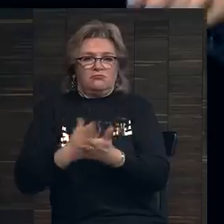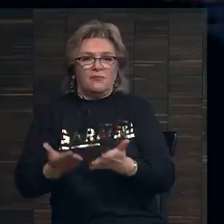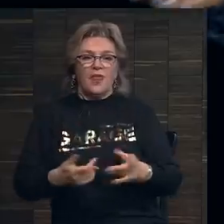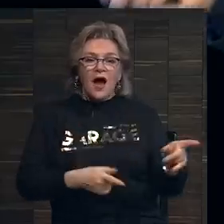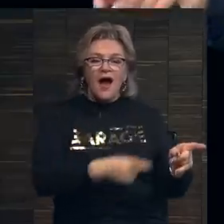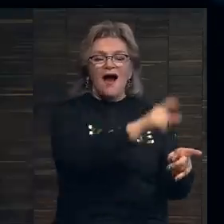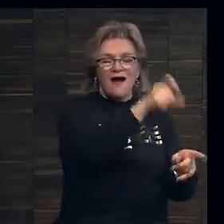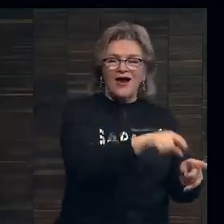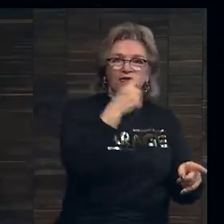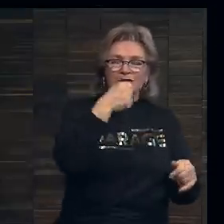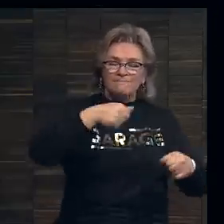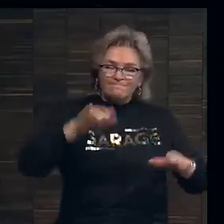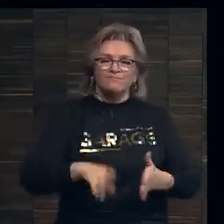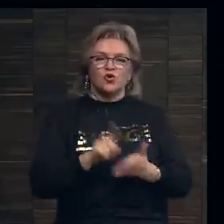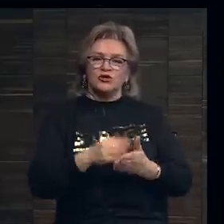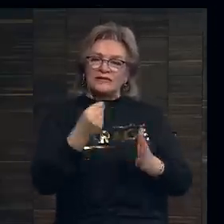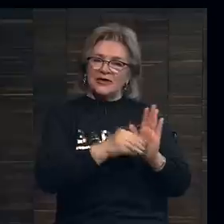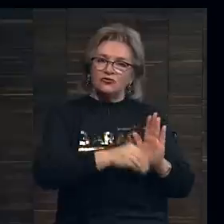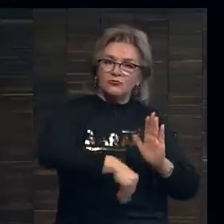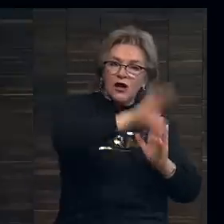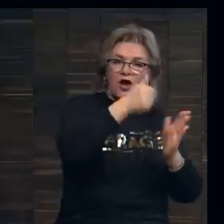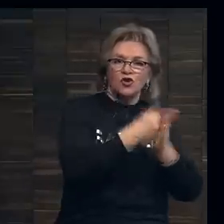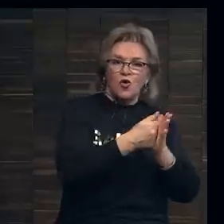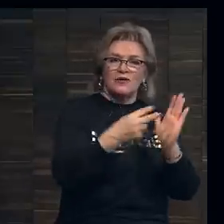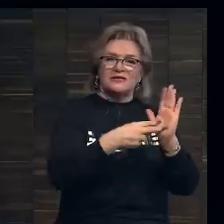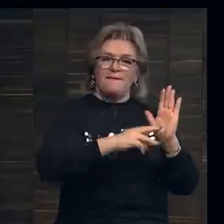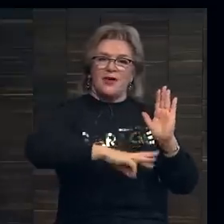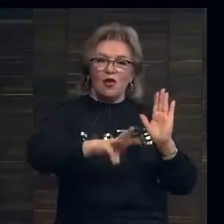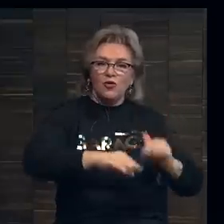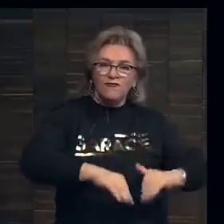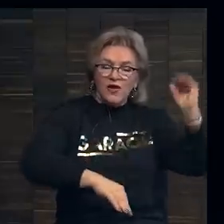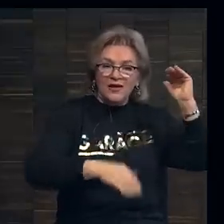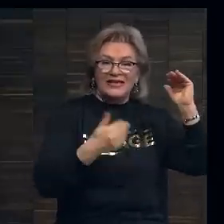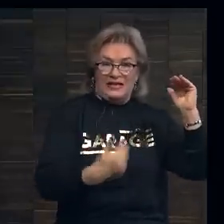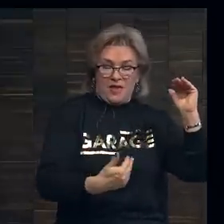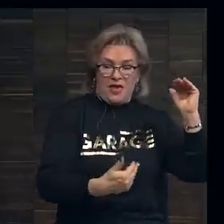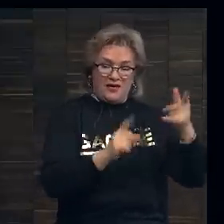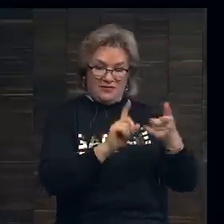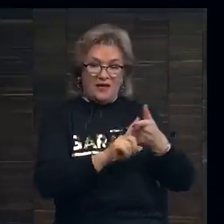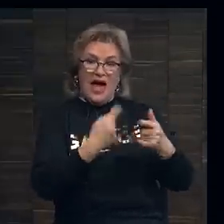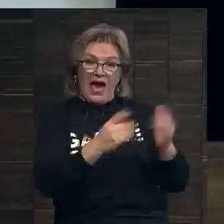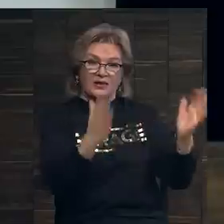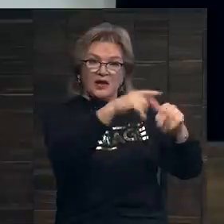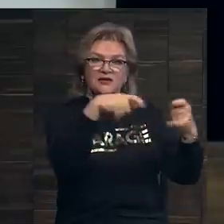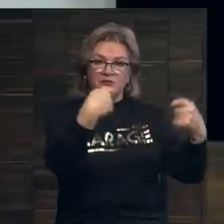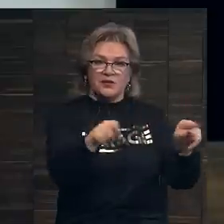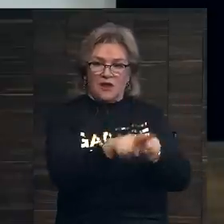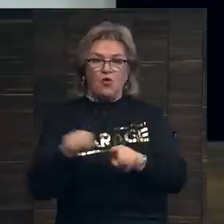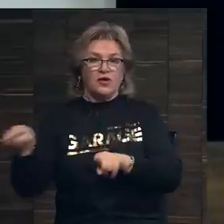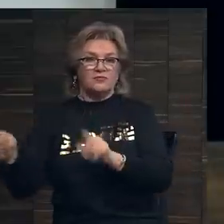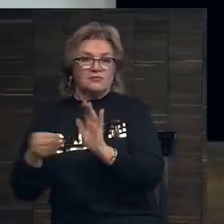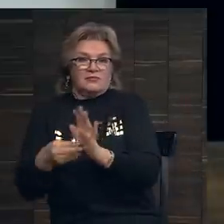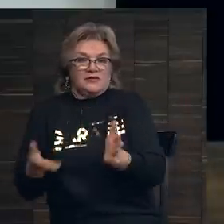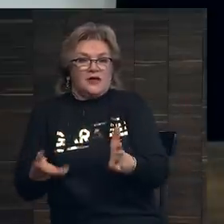И галерист должен принять это решение, поднять цену до 7 миллионов, теперь эта картина продается по такой цене,